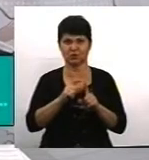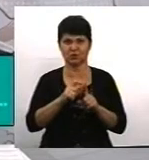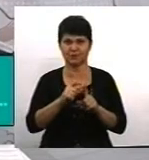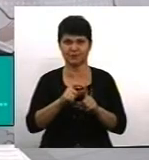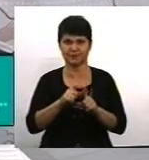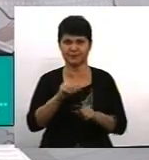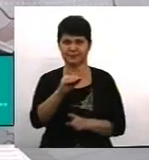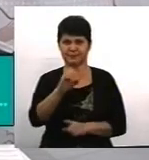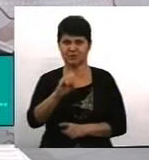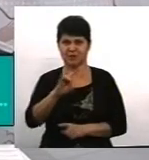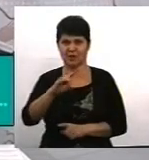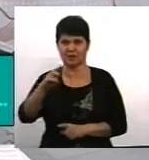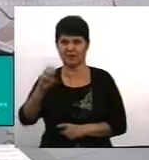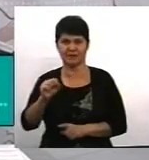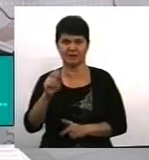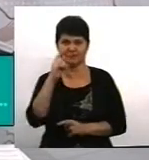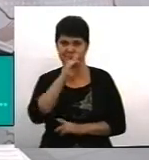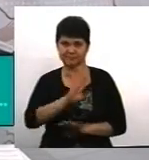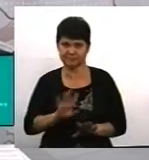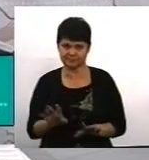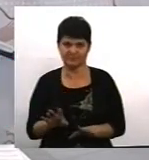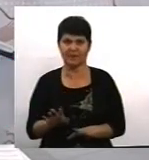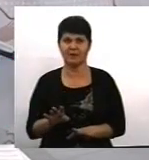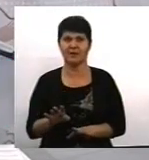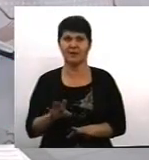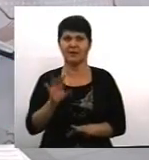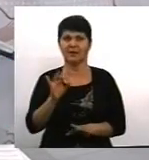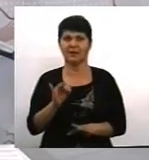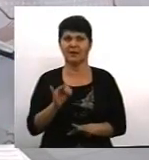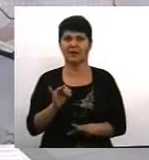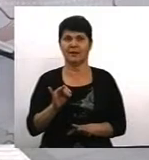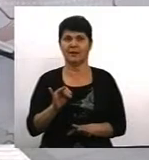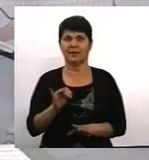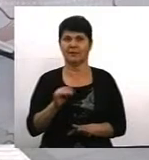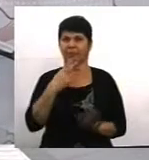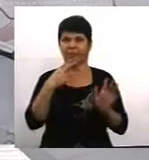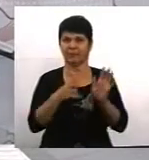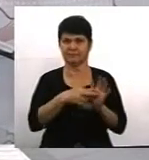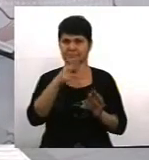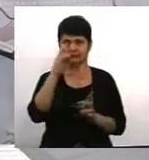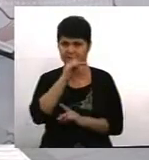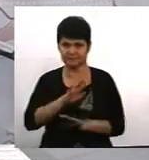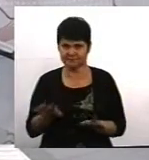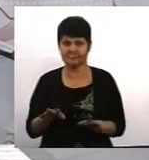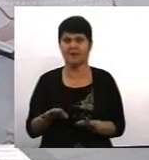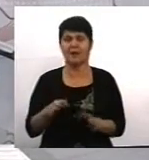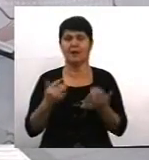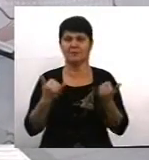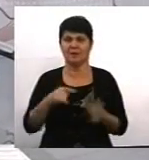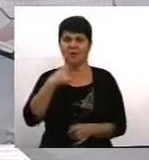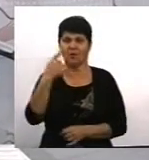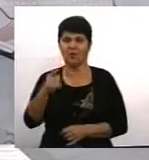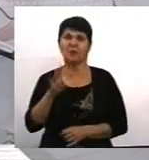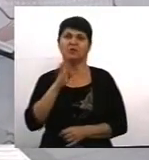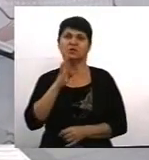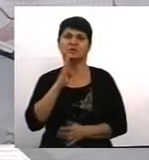цієї назви, воно віктимізує і стигматизує, я б сказала, такий ярлик навішує. Зараз ми говоримо жінка, яка скривджена,